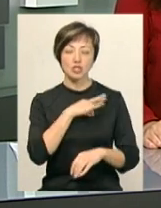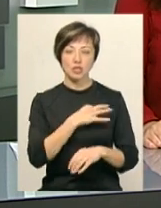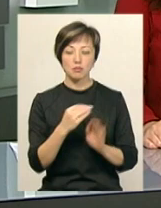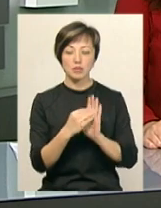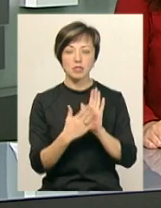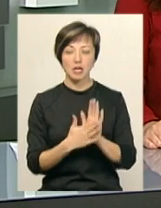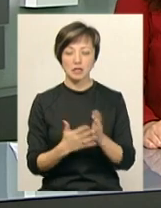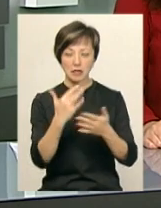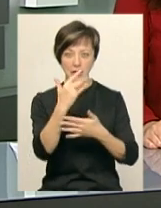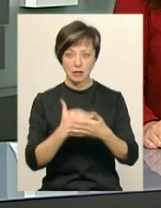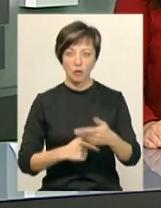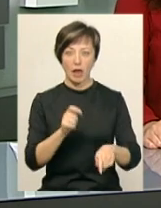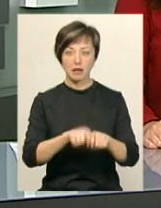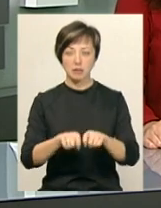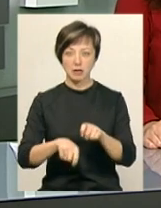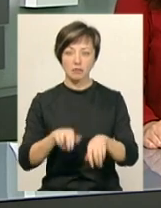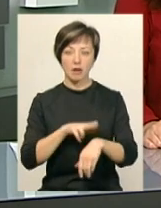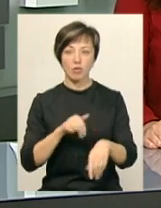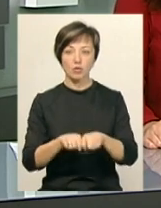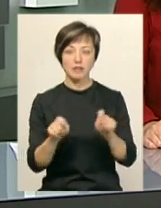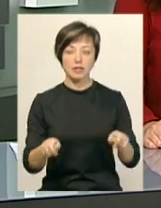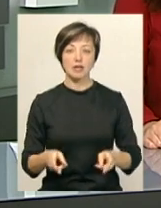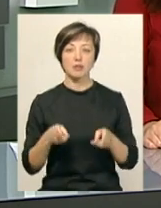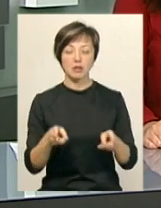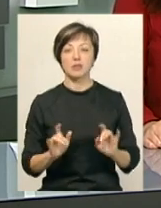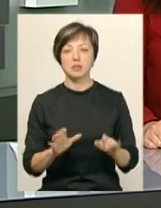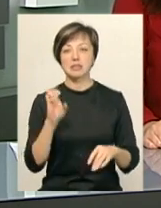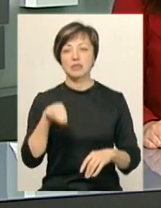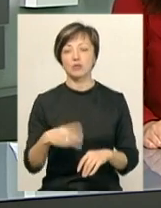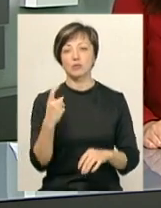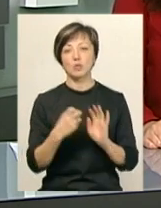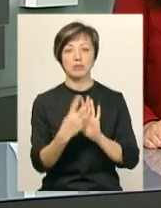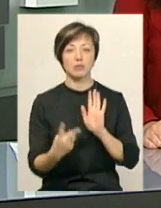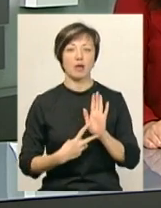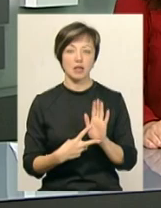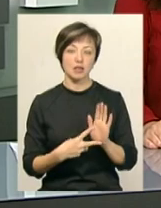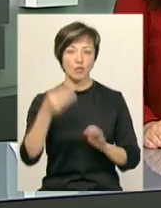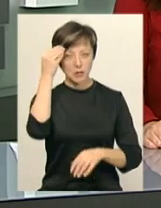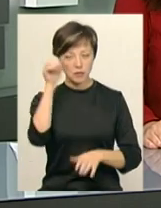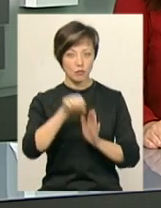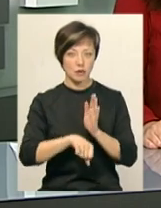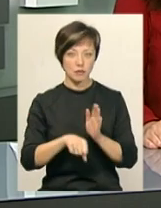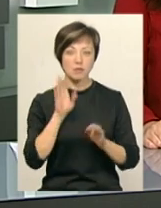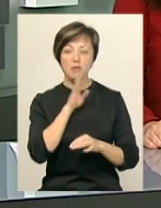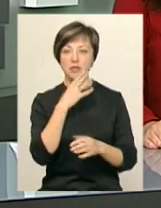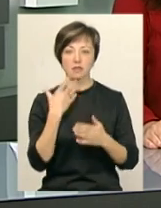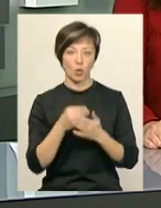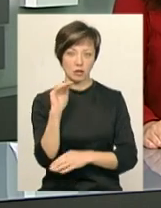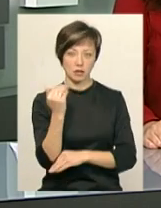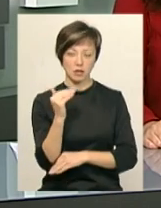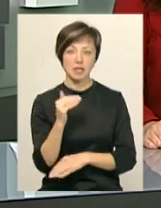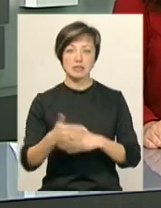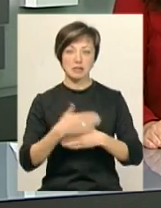призначили низку експертиз. Правоохоронці ж відкрили кримінальне провадження за статтею 117 – умисне вбивство матері своєї дитини.